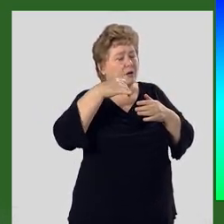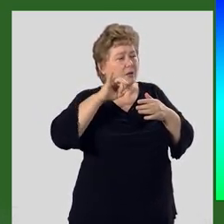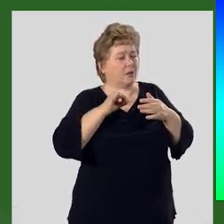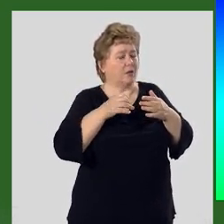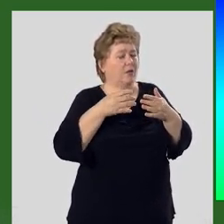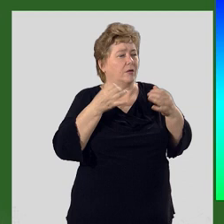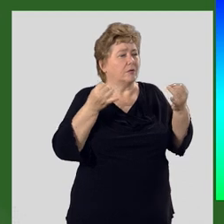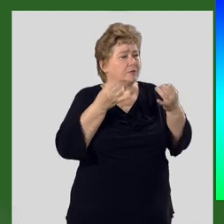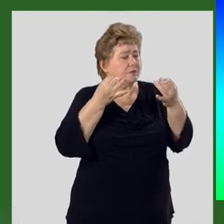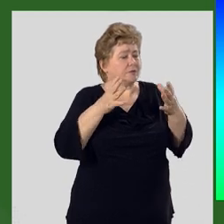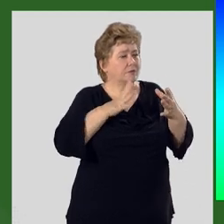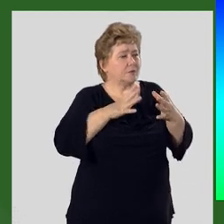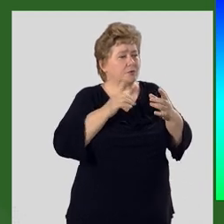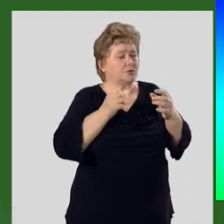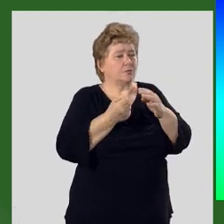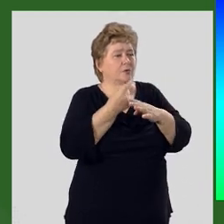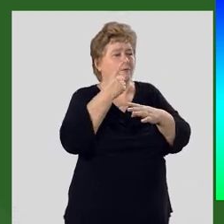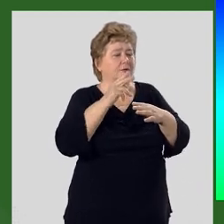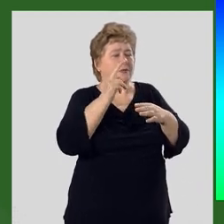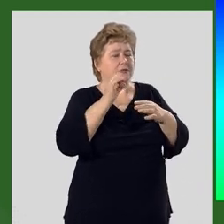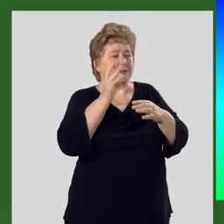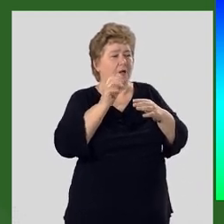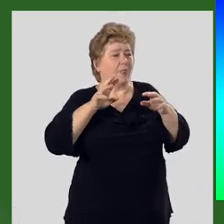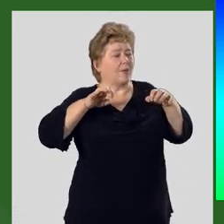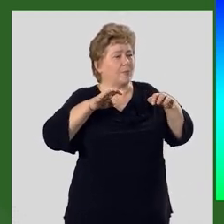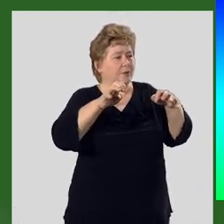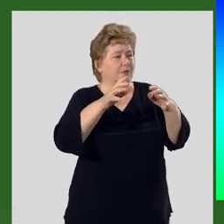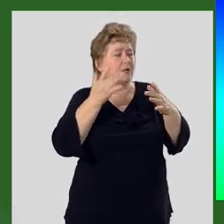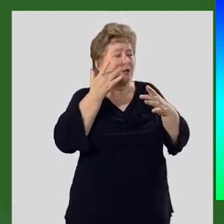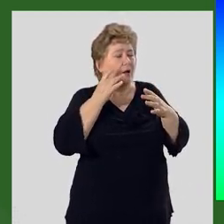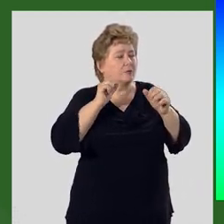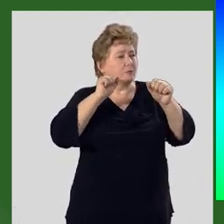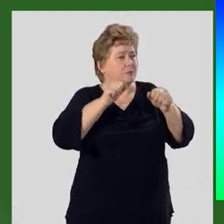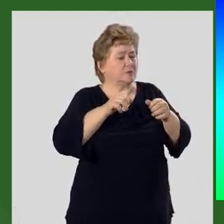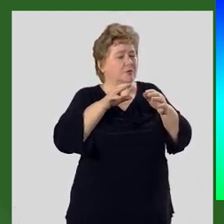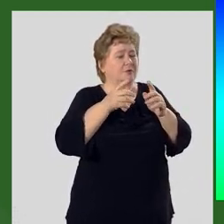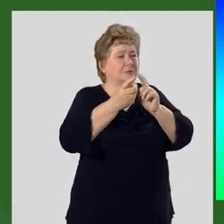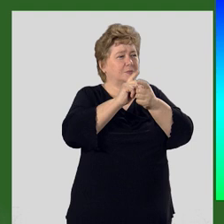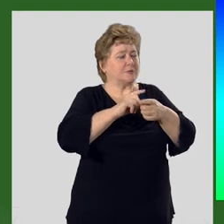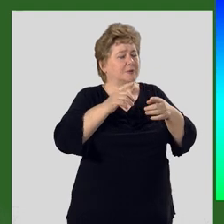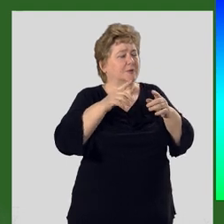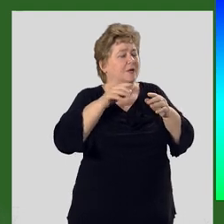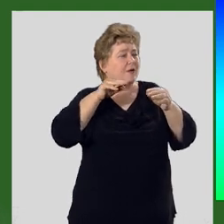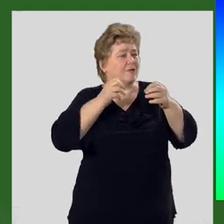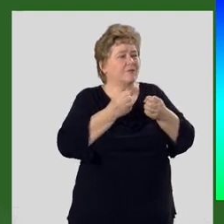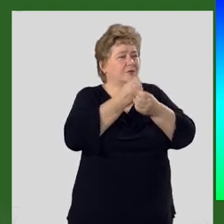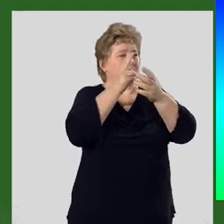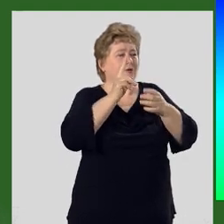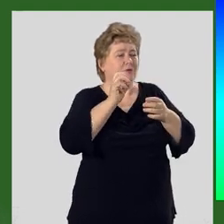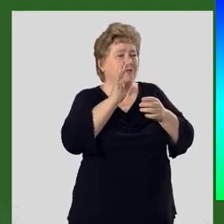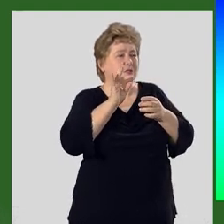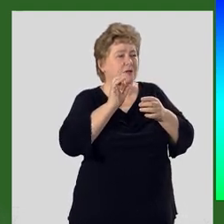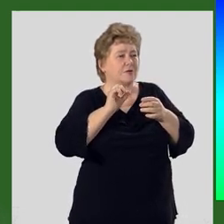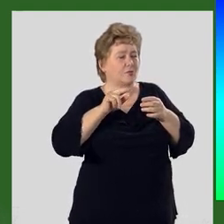примечательным в нем явилось появление цианобактерий. Они способны к фотосинтезу и выделяют кислород.